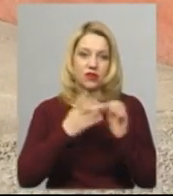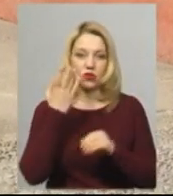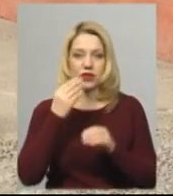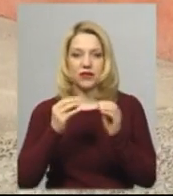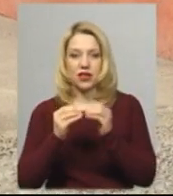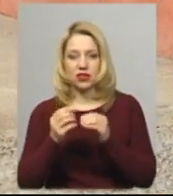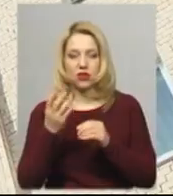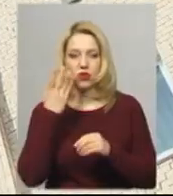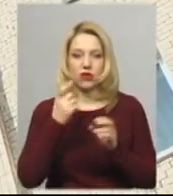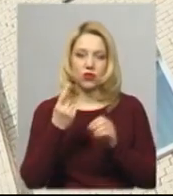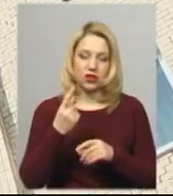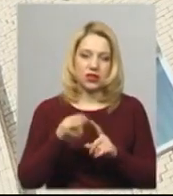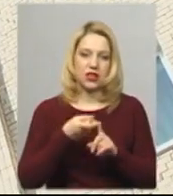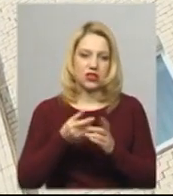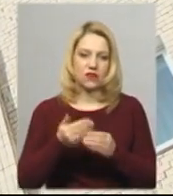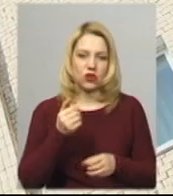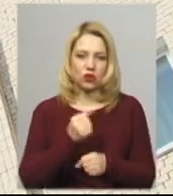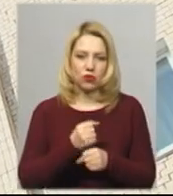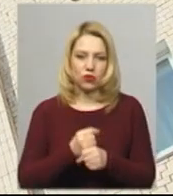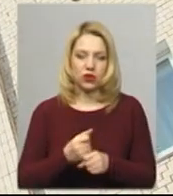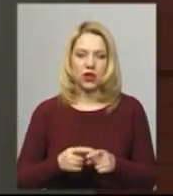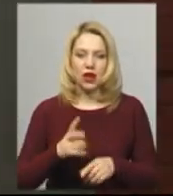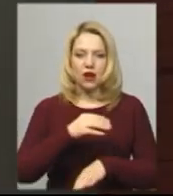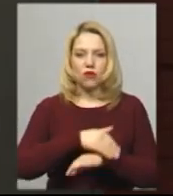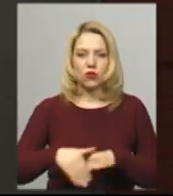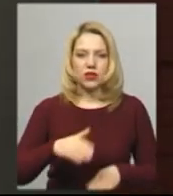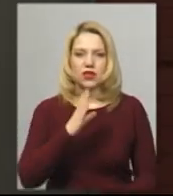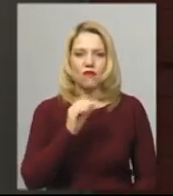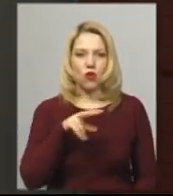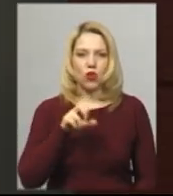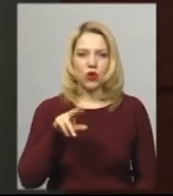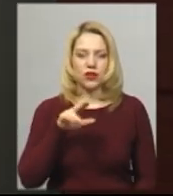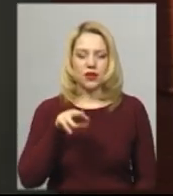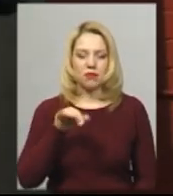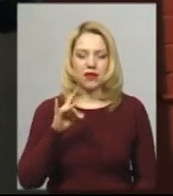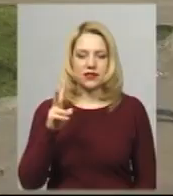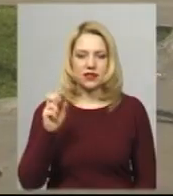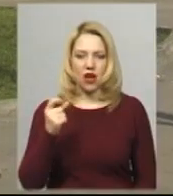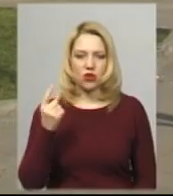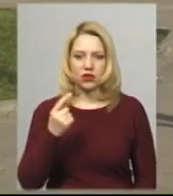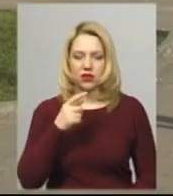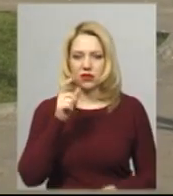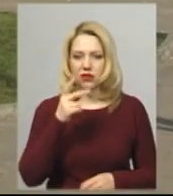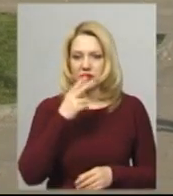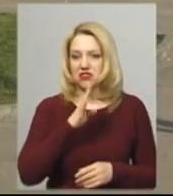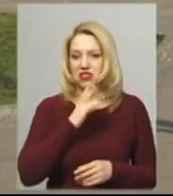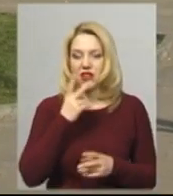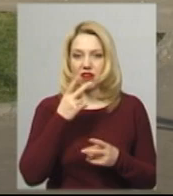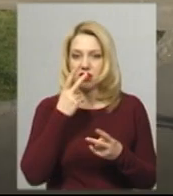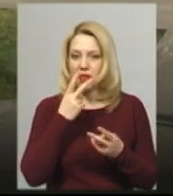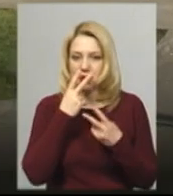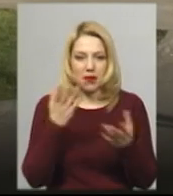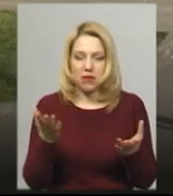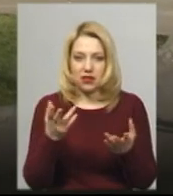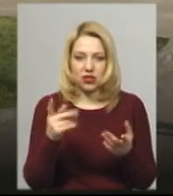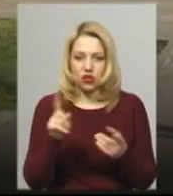11, залежно від роботи. Мешканка будинку по вулиці Володимирська, 1 Марія, каже, не бачила, чи проводять дезінфекцію у під'їздах. Не бачу,